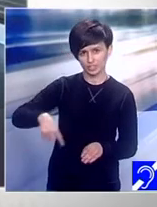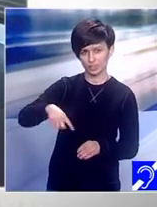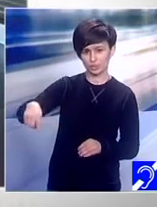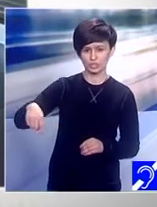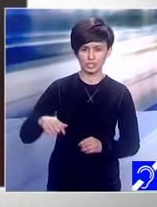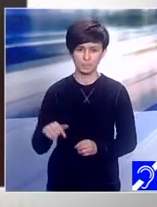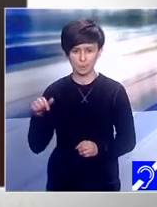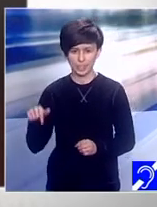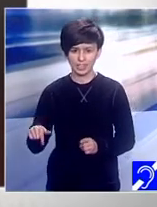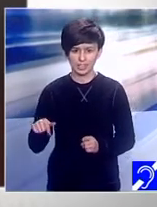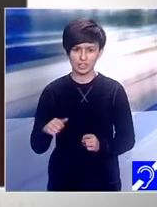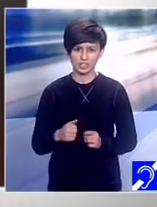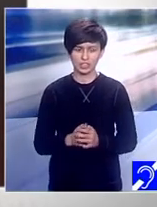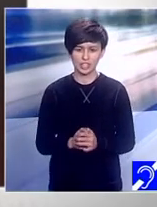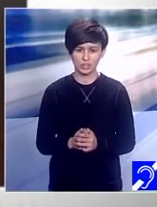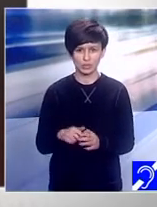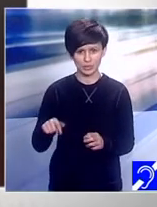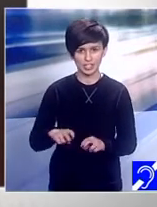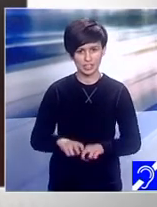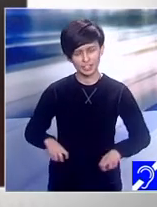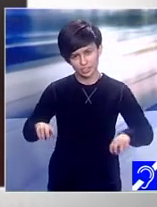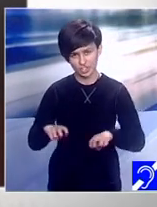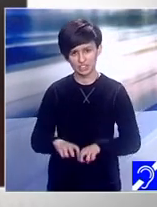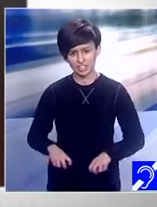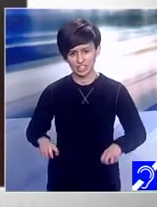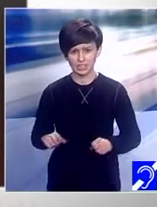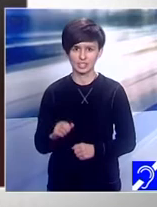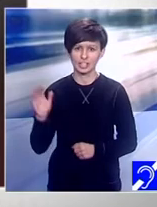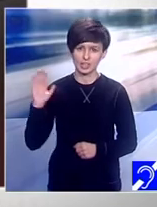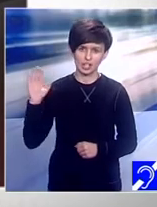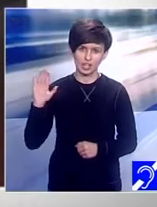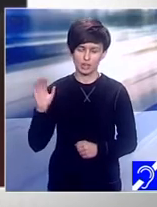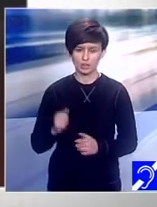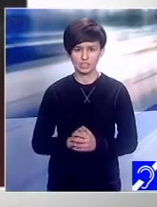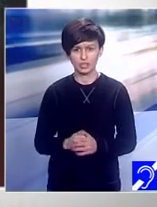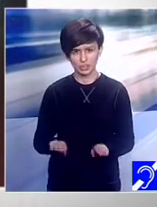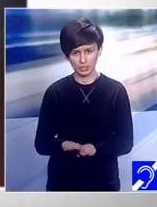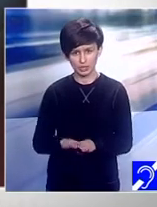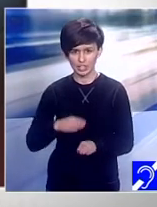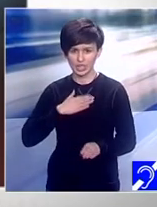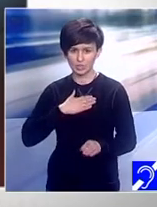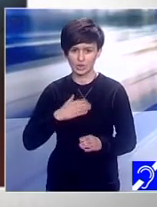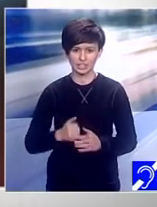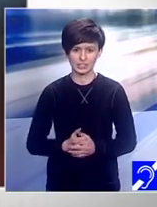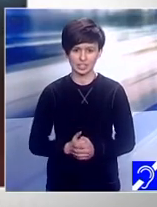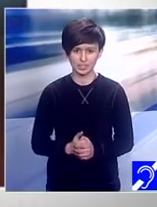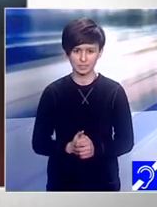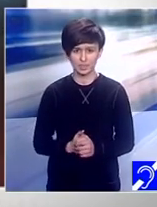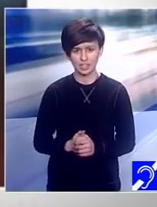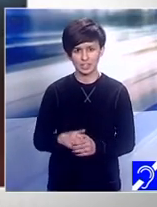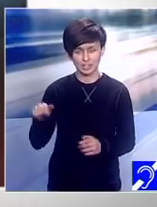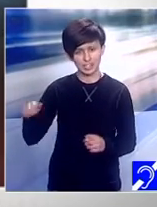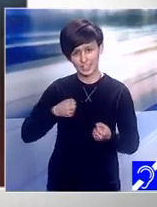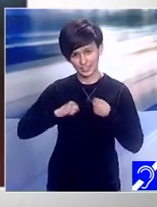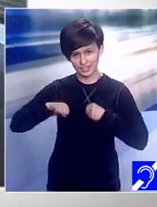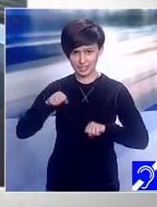doamnelor, domnilor, explorează, o salută pe colega noastră, Aida, care se află la camere, se mișcă prin platou și